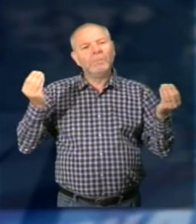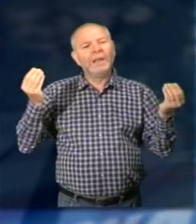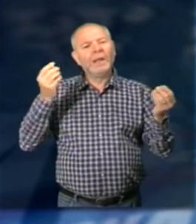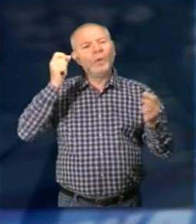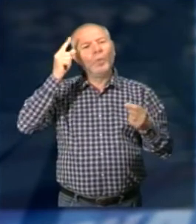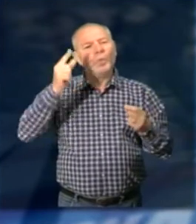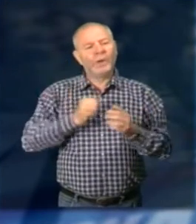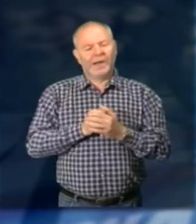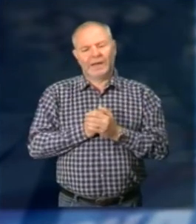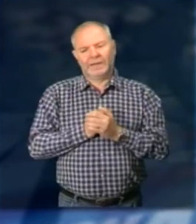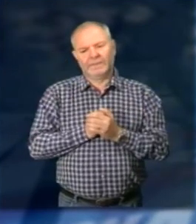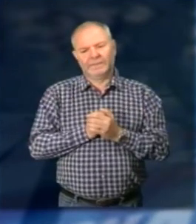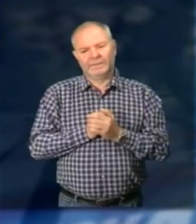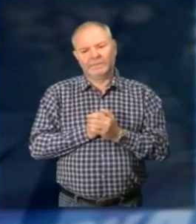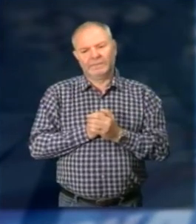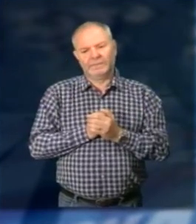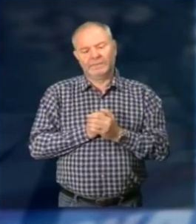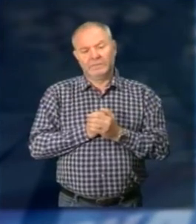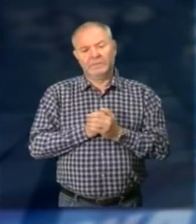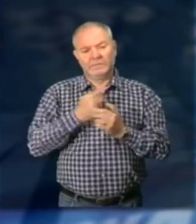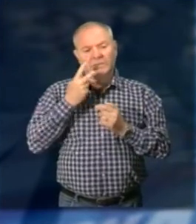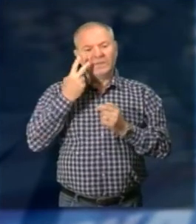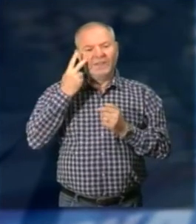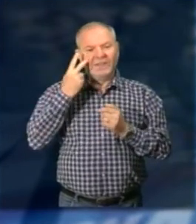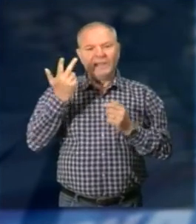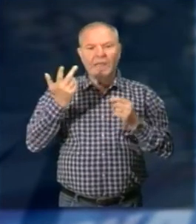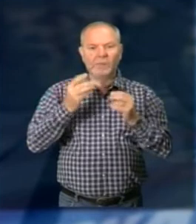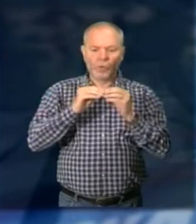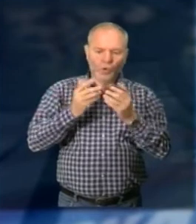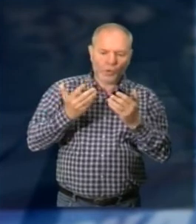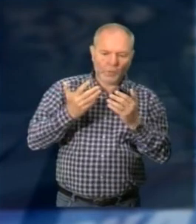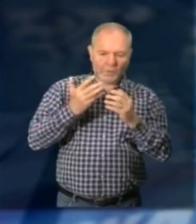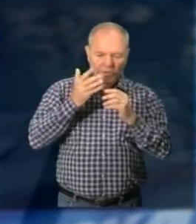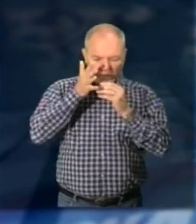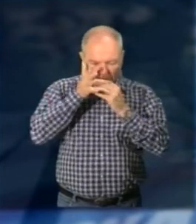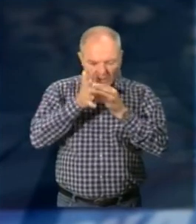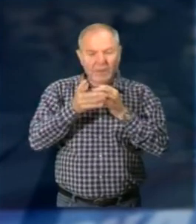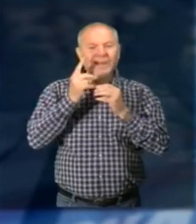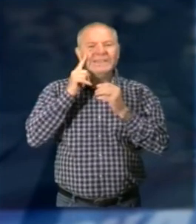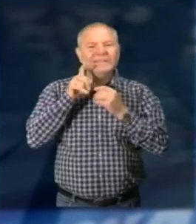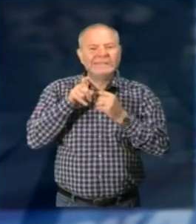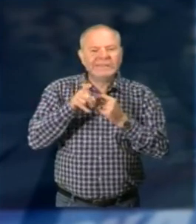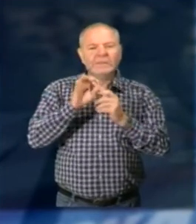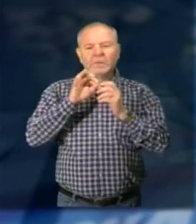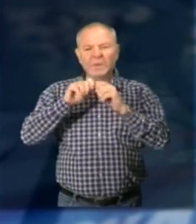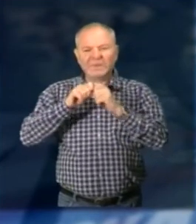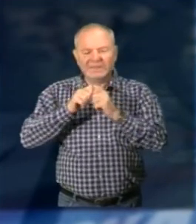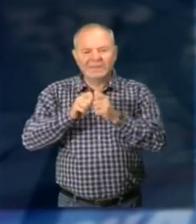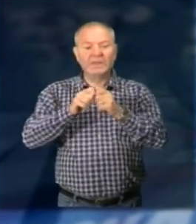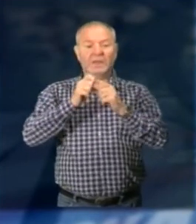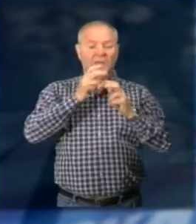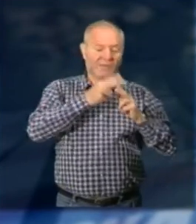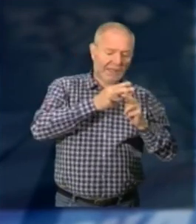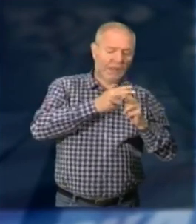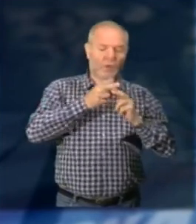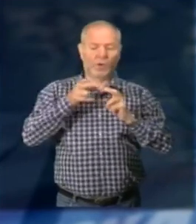E quindi faremo proprio l'analisi dello stato di conservazione, i problemi di corrosione legati sia alle parti in rame che